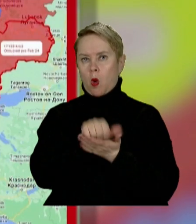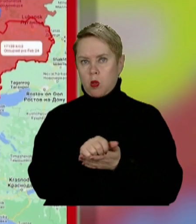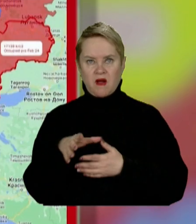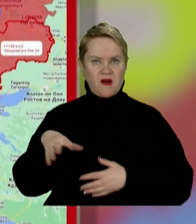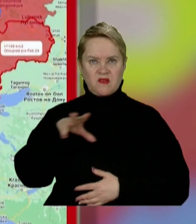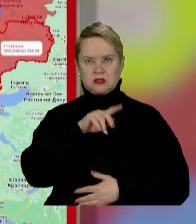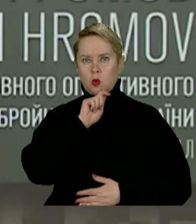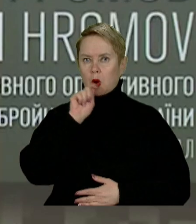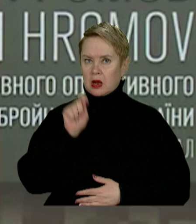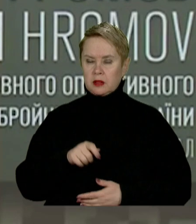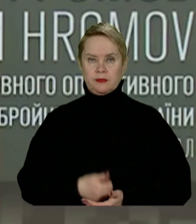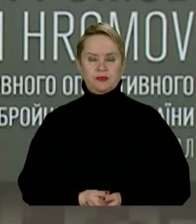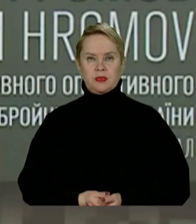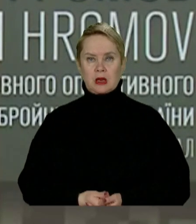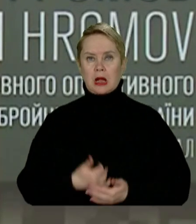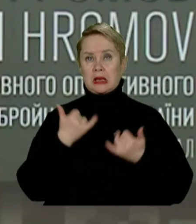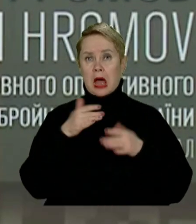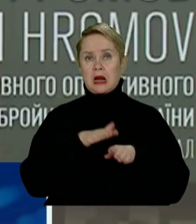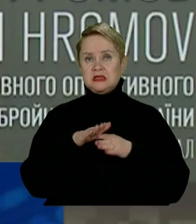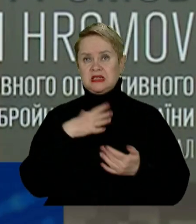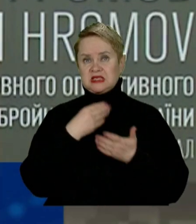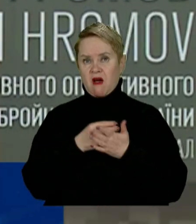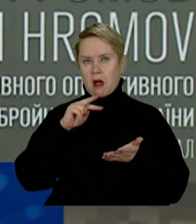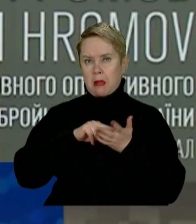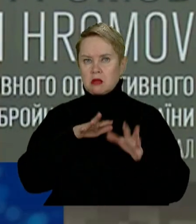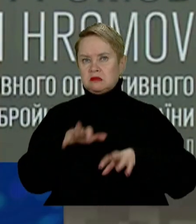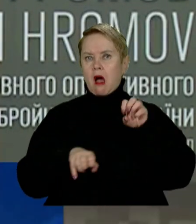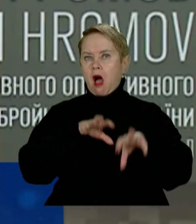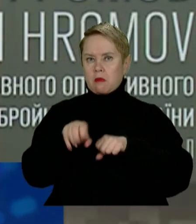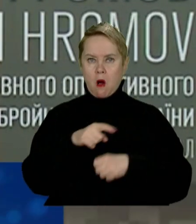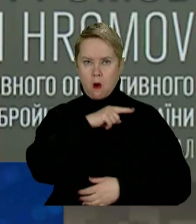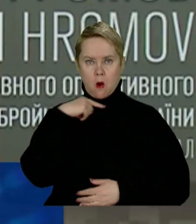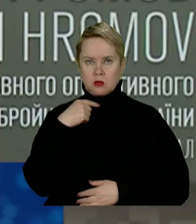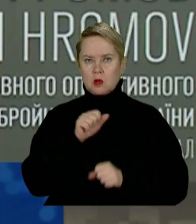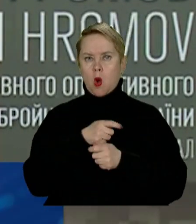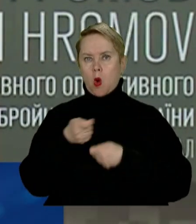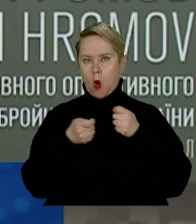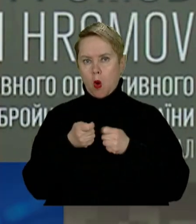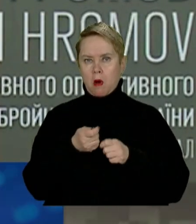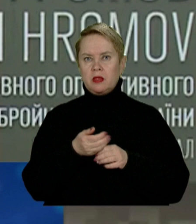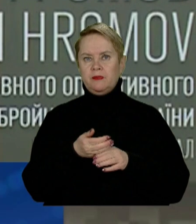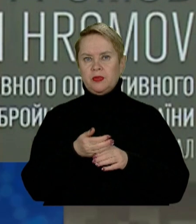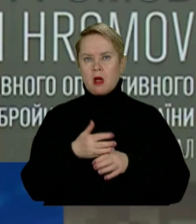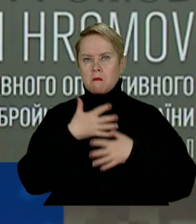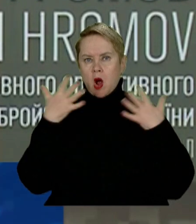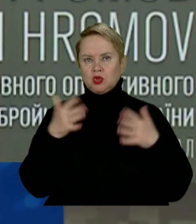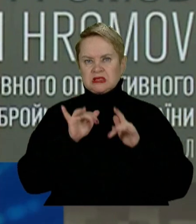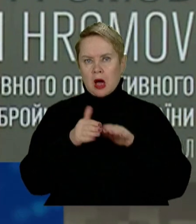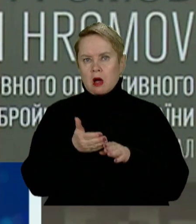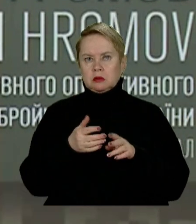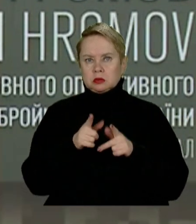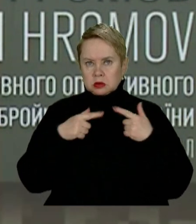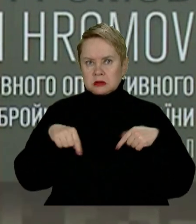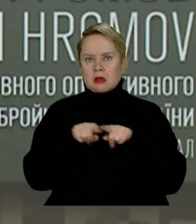усієї України. Для реалізації своїх загарбницьких планів російським командуванням анонсована масштабні заходи